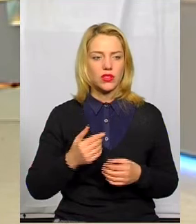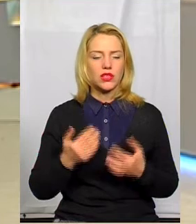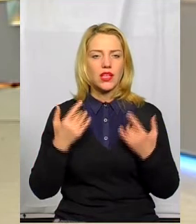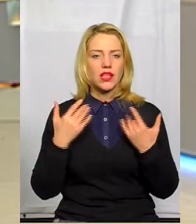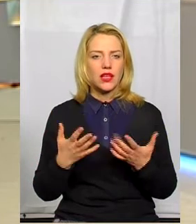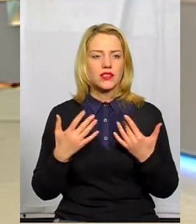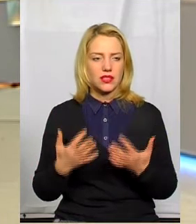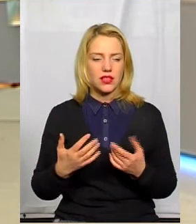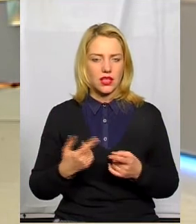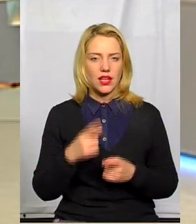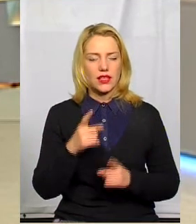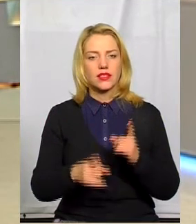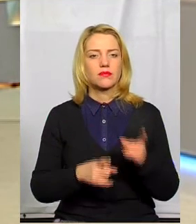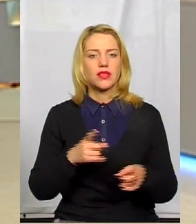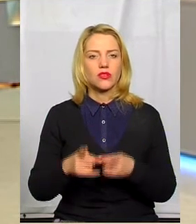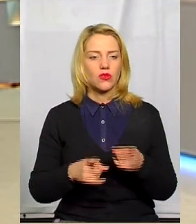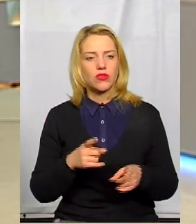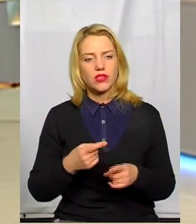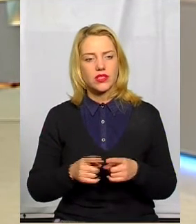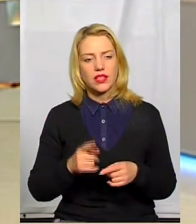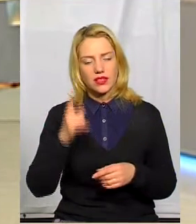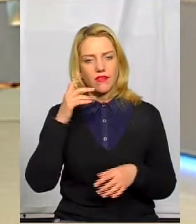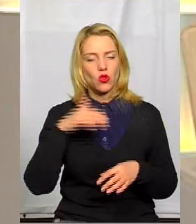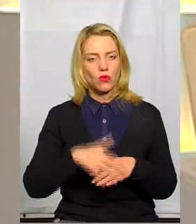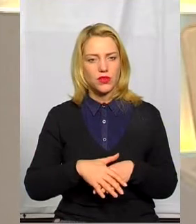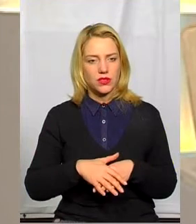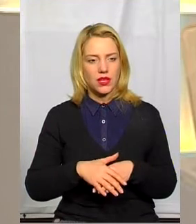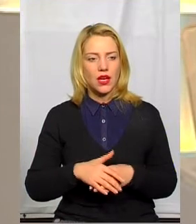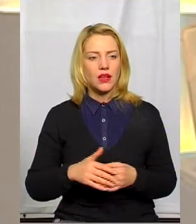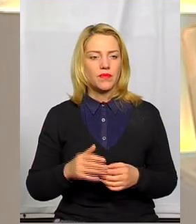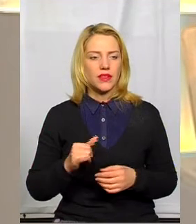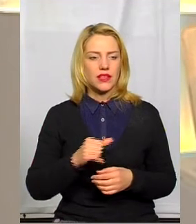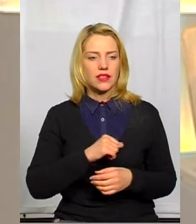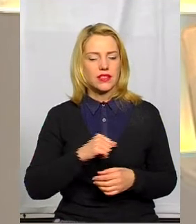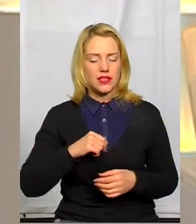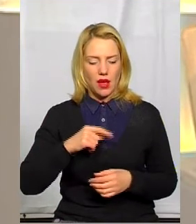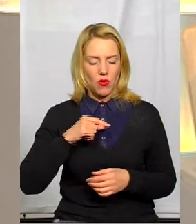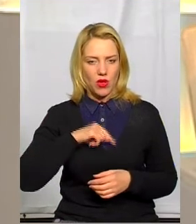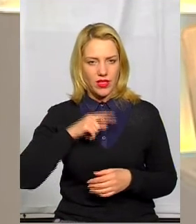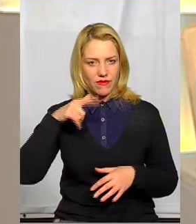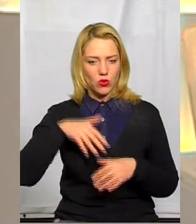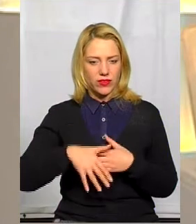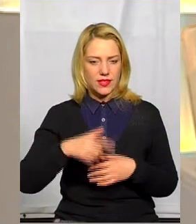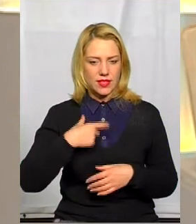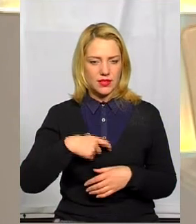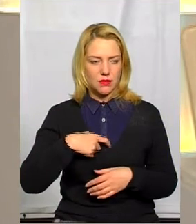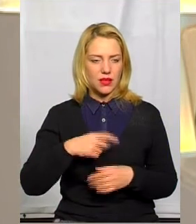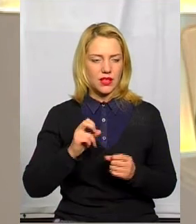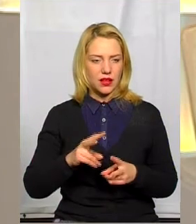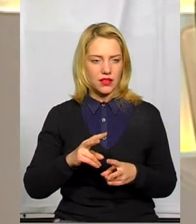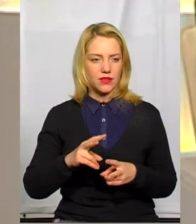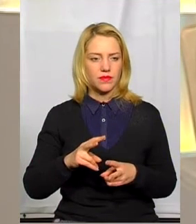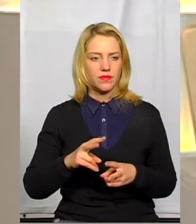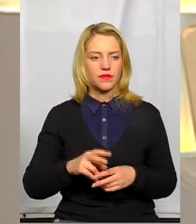Скажіть, наскільки змінюється патріотична свідомість? Можливо, навіть самоідентифікація студентства себе як